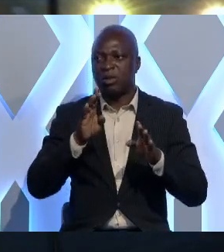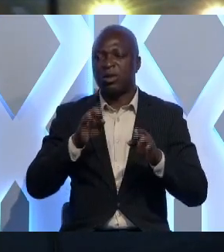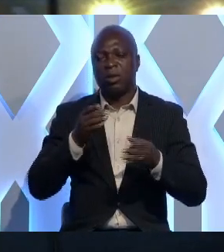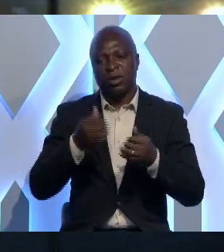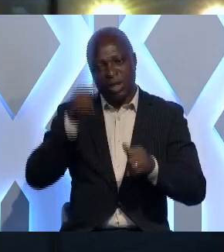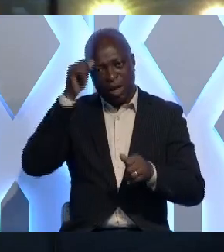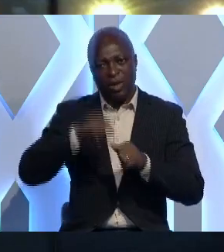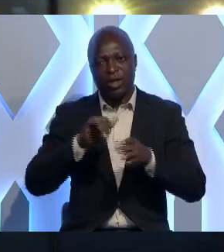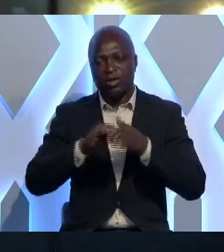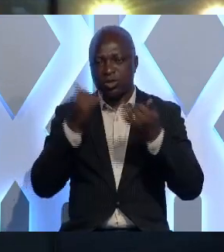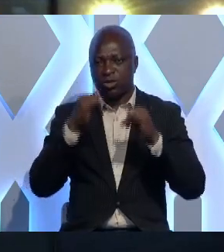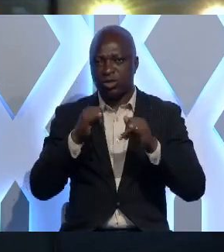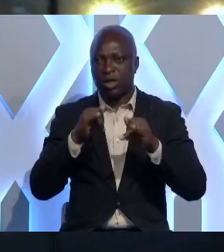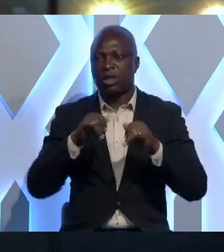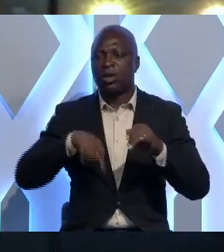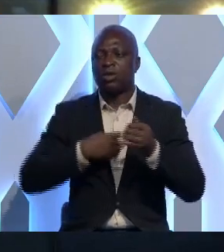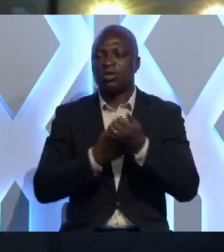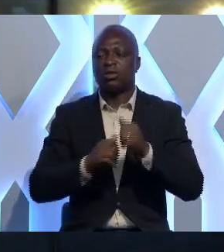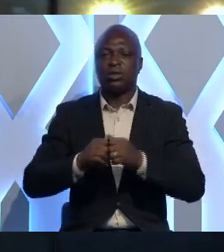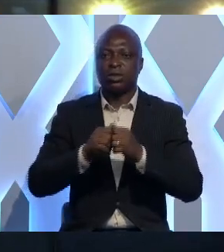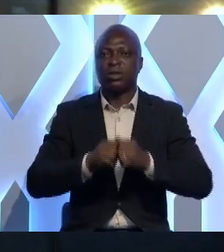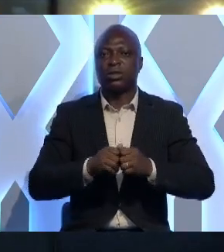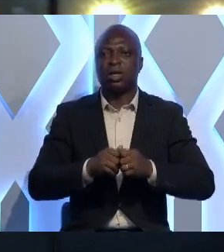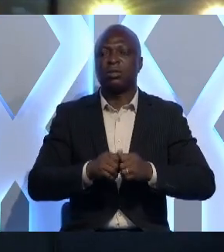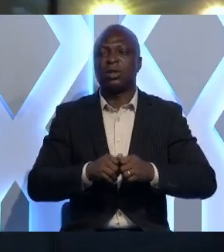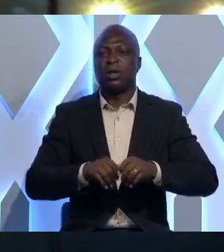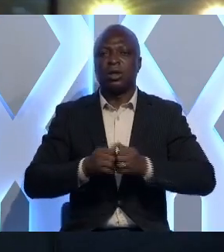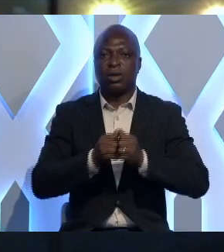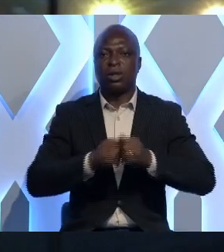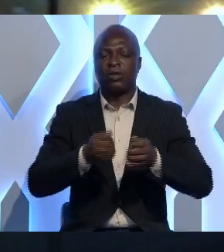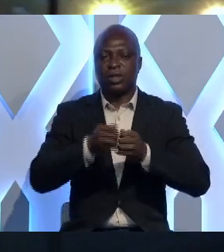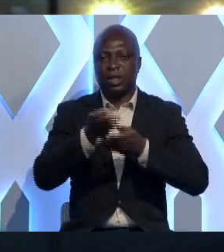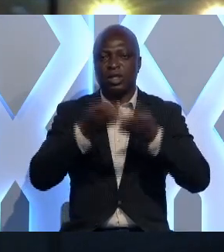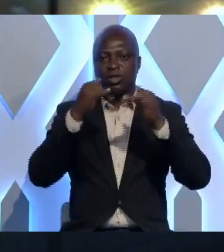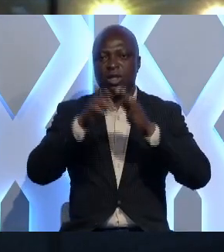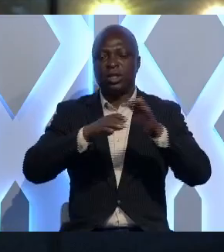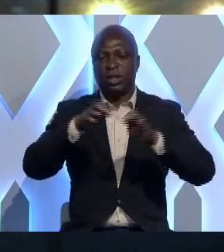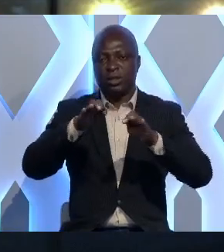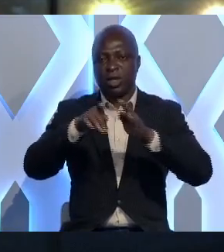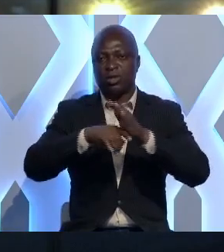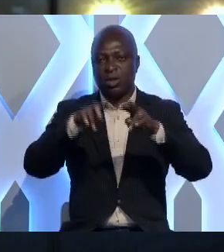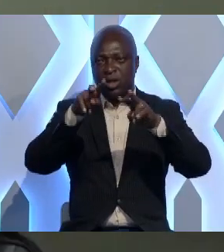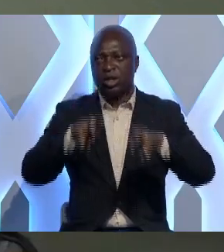rappel dans cette édition dans ce dossier réalisé par Christian Roque Aumezounou et Sandra Azienbé.